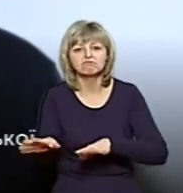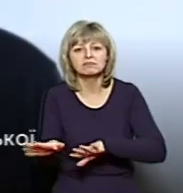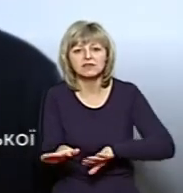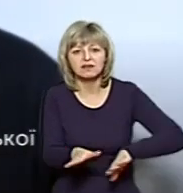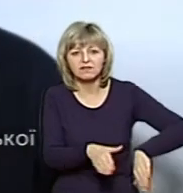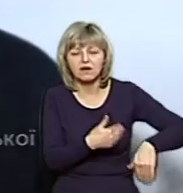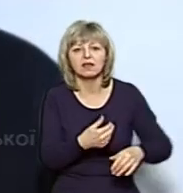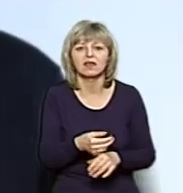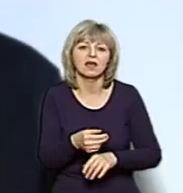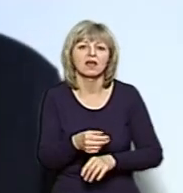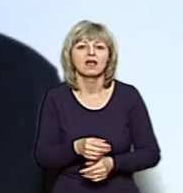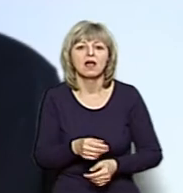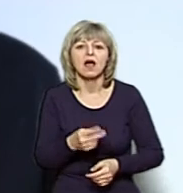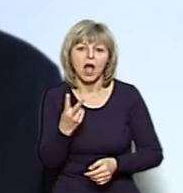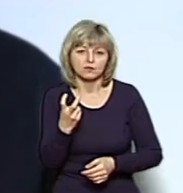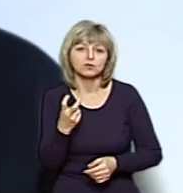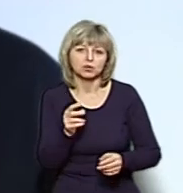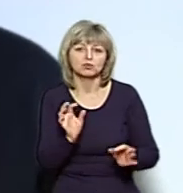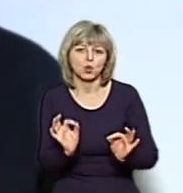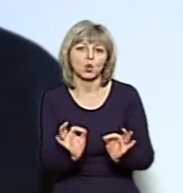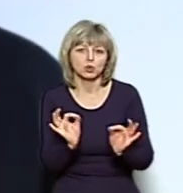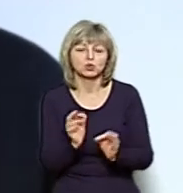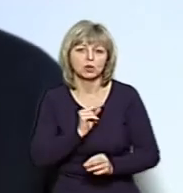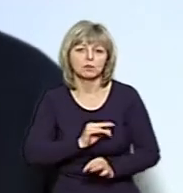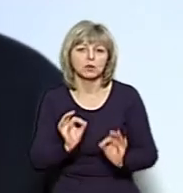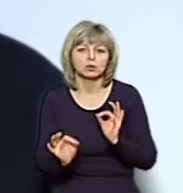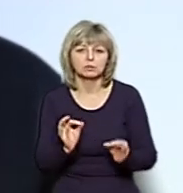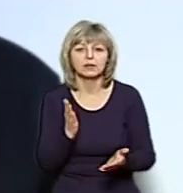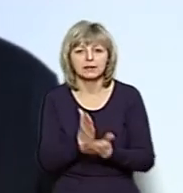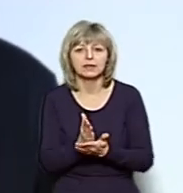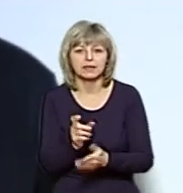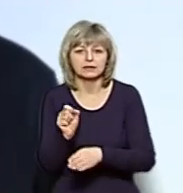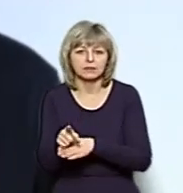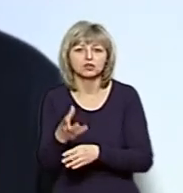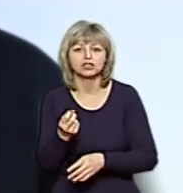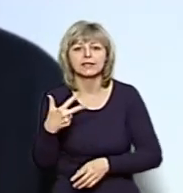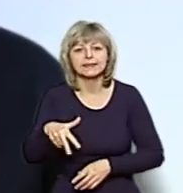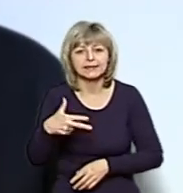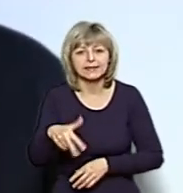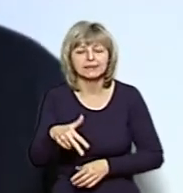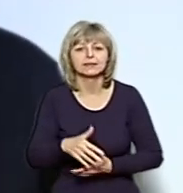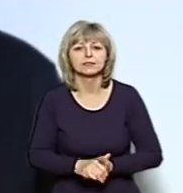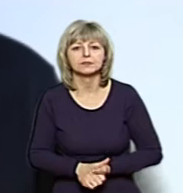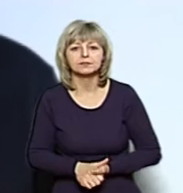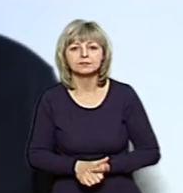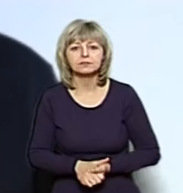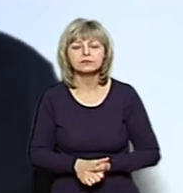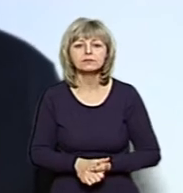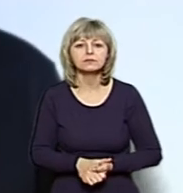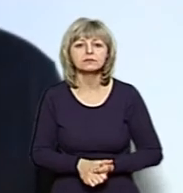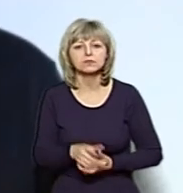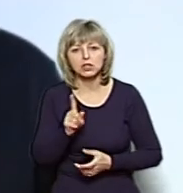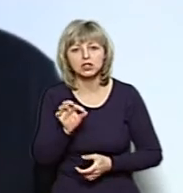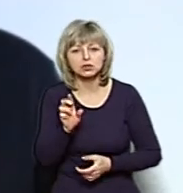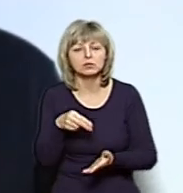200 є справних апаратів, ну, є замовлені зараз десь біля 30 апаратів ШВЛ на закупівлю,